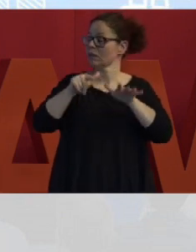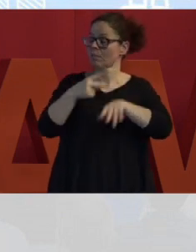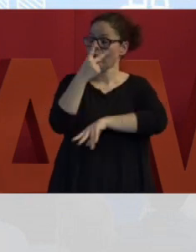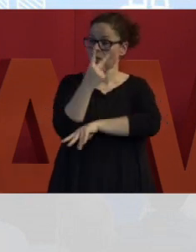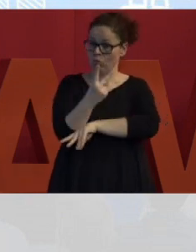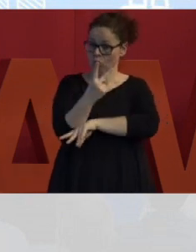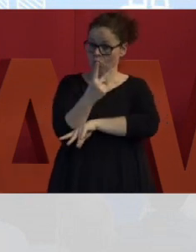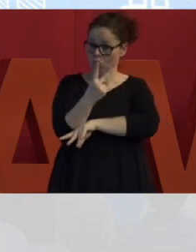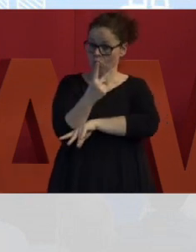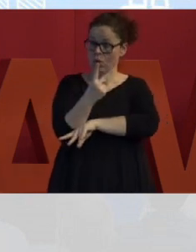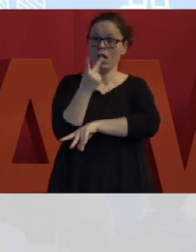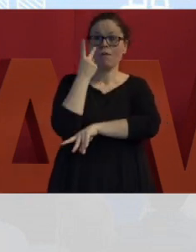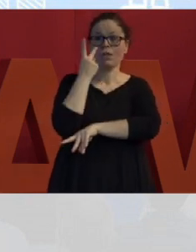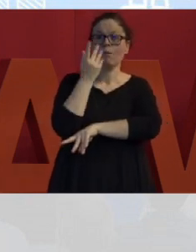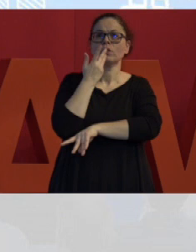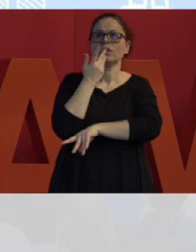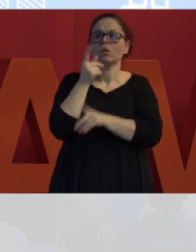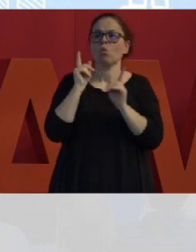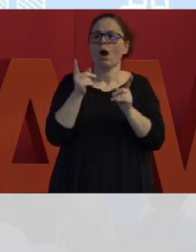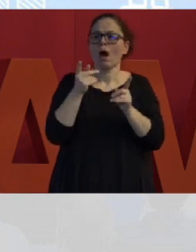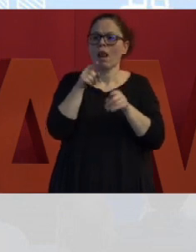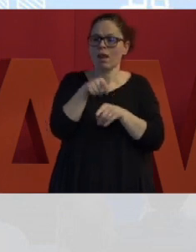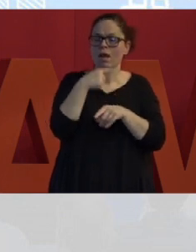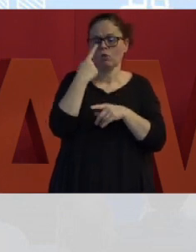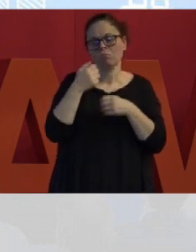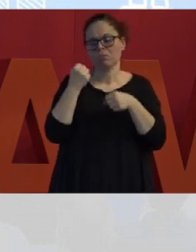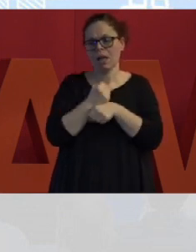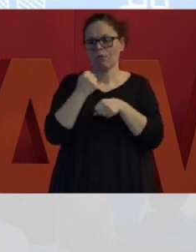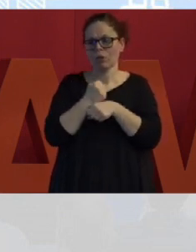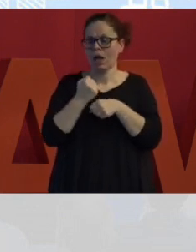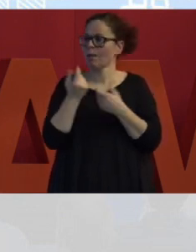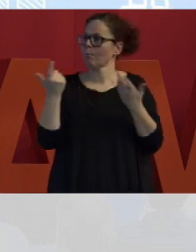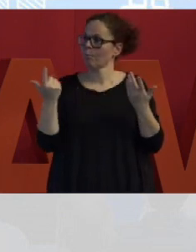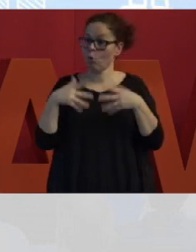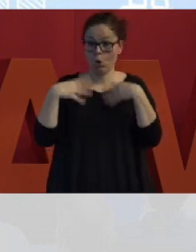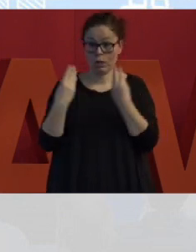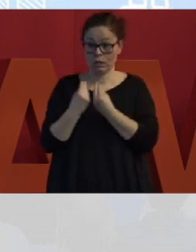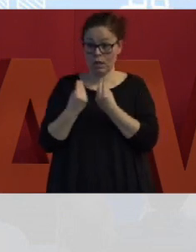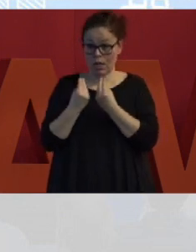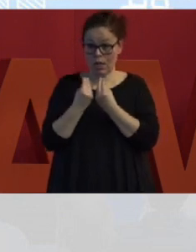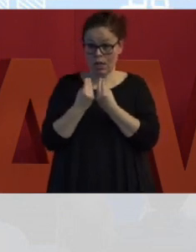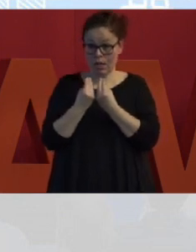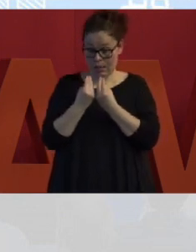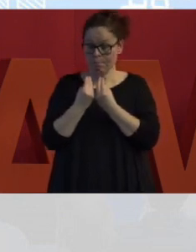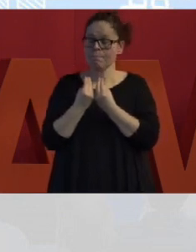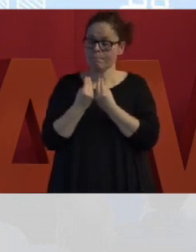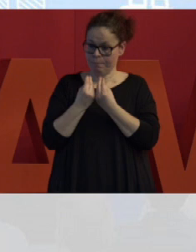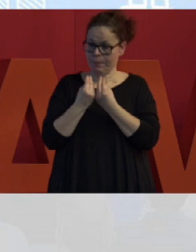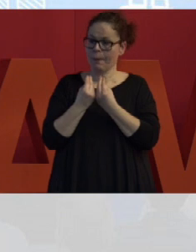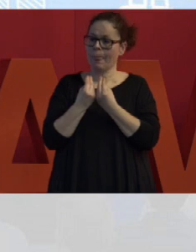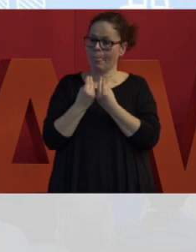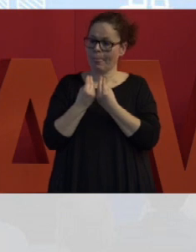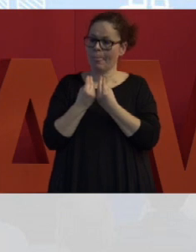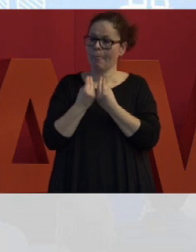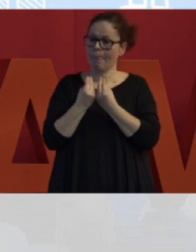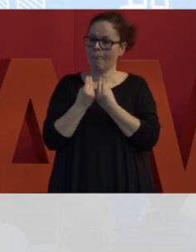realizzare. Si lavora fianco a fianco, si sviluppa in coppe in modo da avere un riscontro continuo e ogni